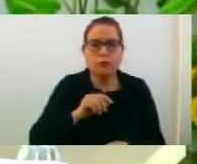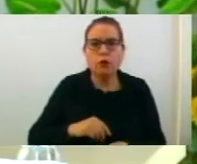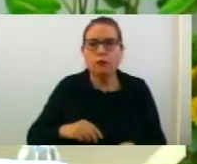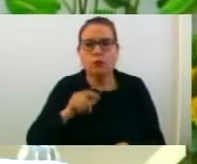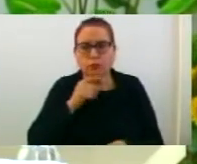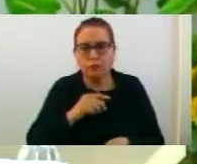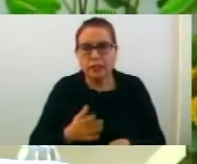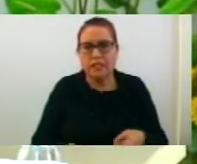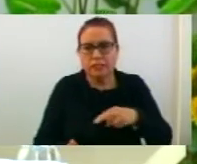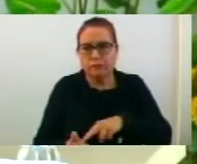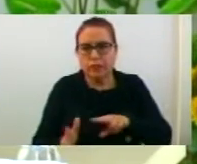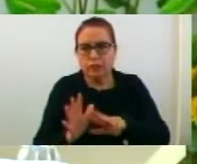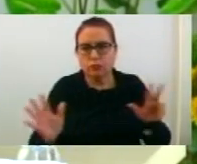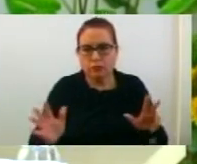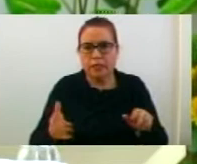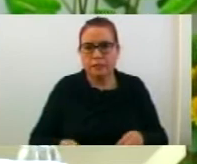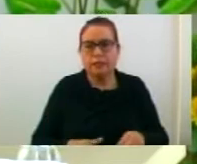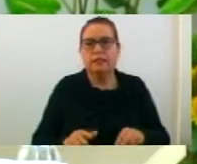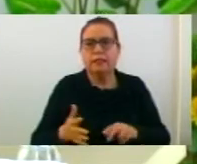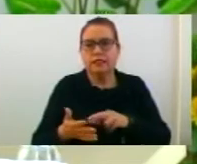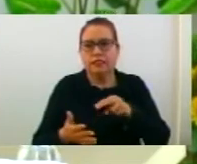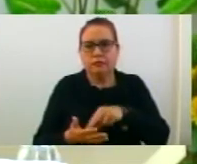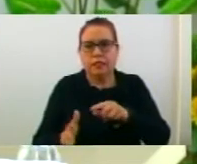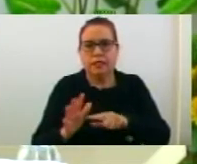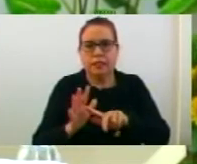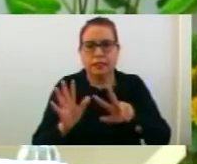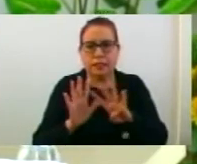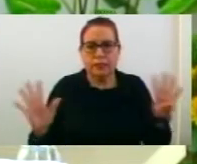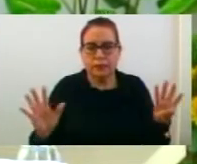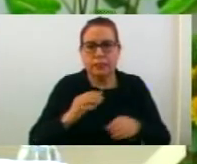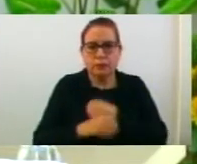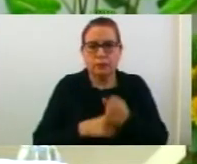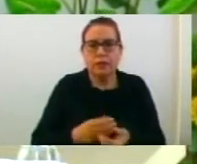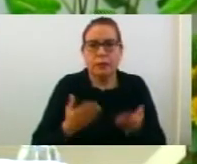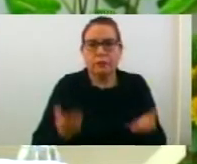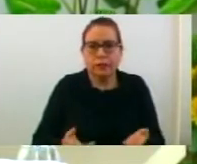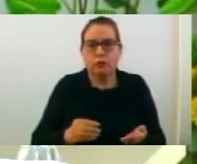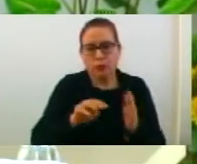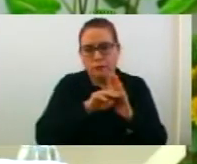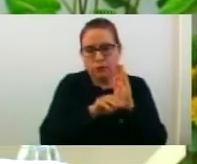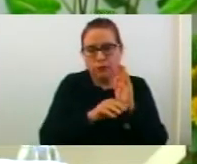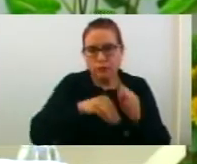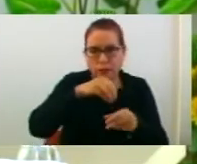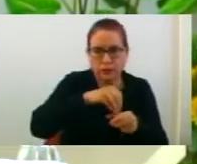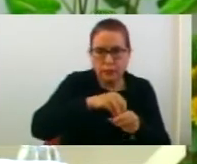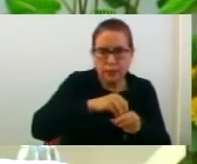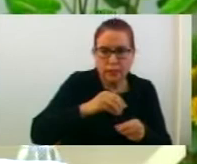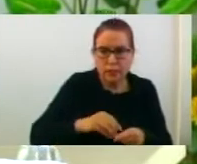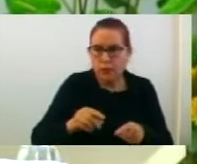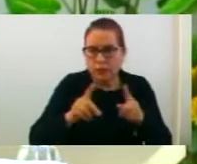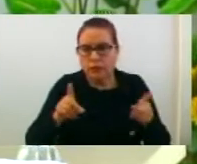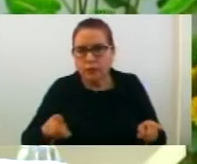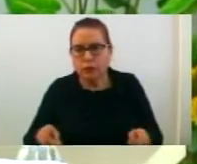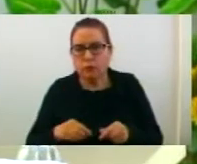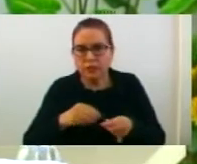во учебната 2018-2019 година. 2. Предлог програма за допълнуване на програмата за изработка на